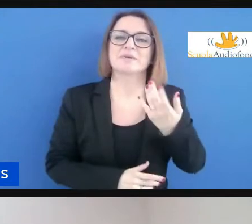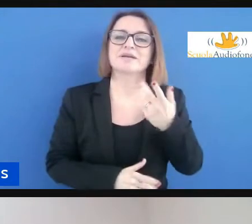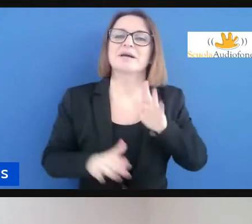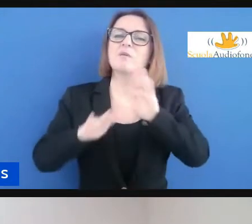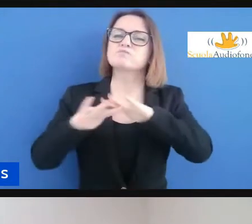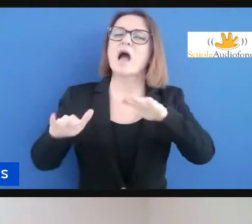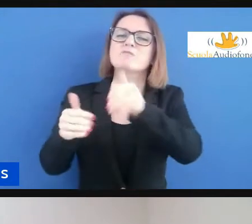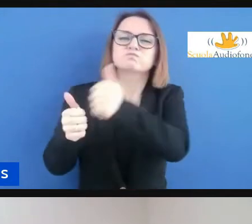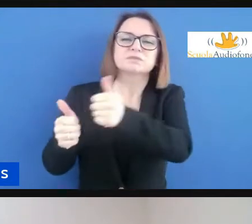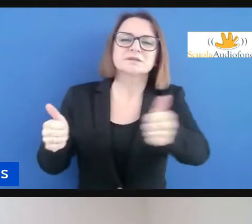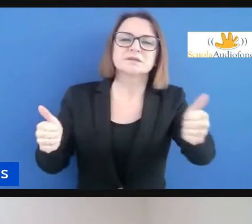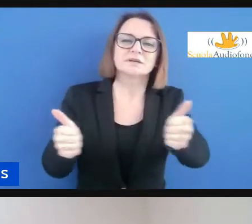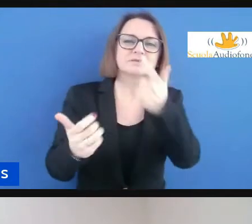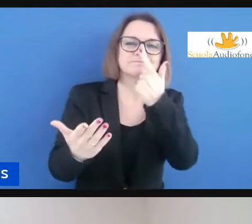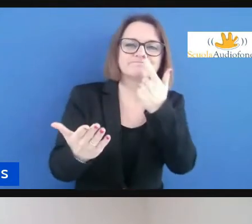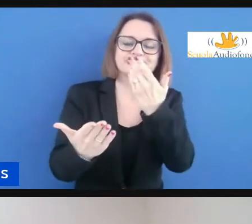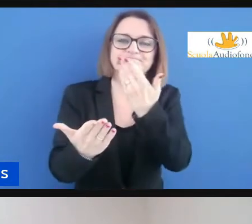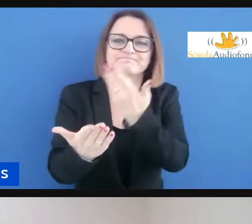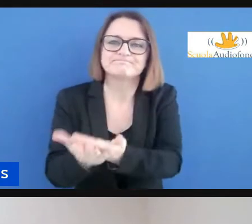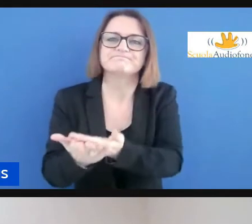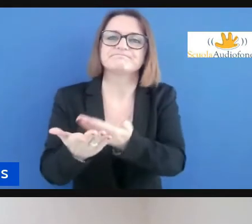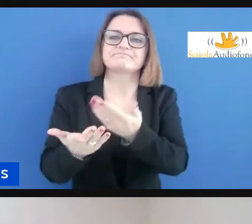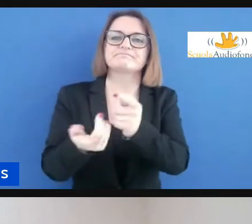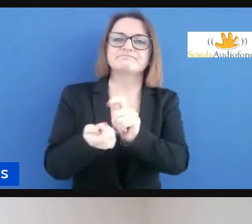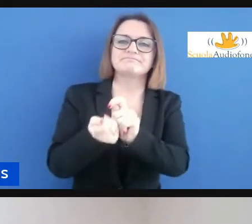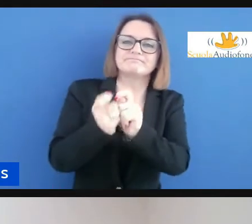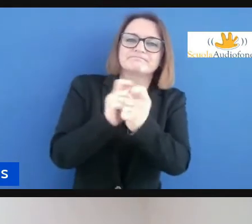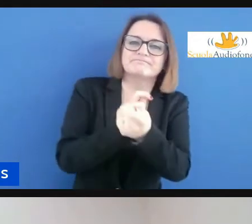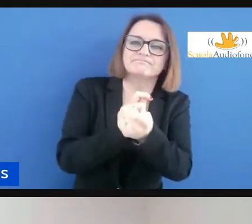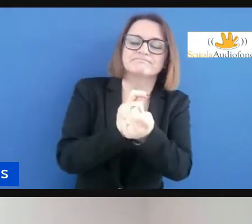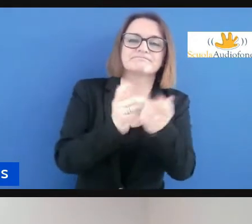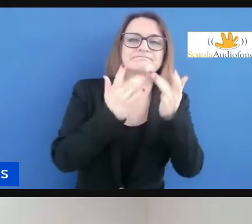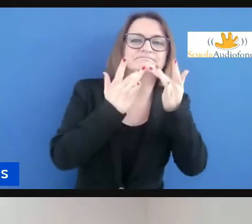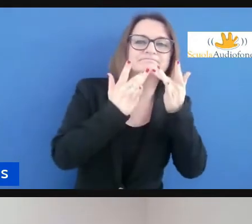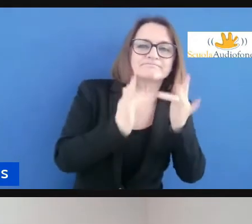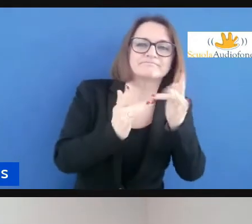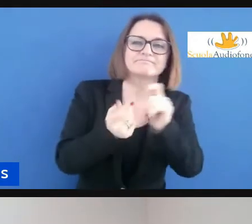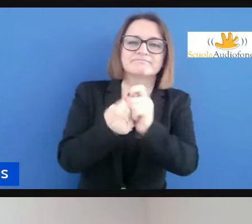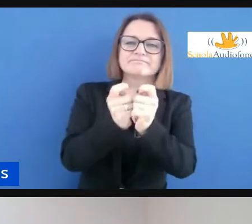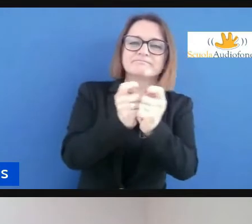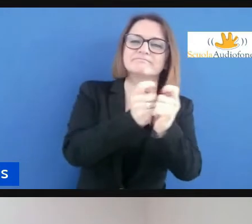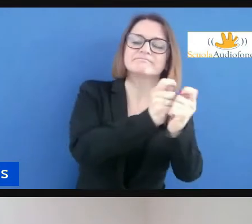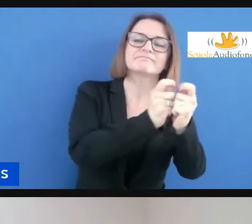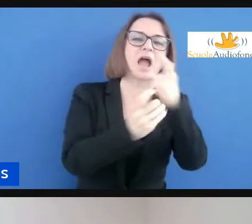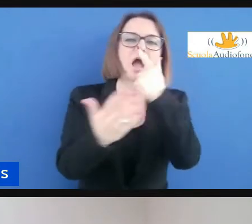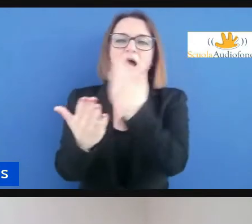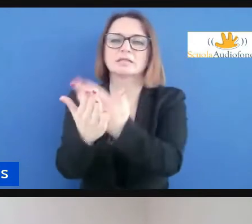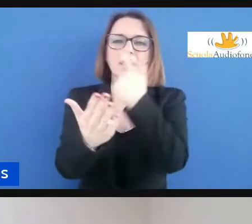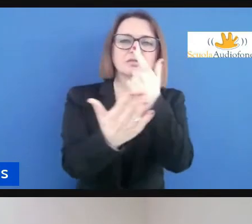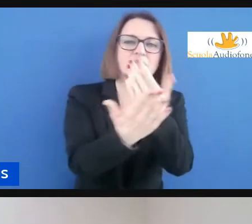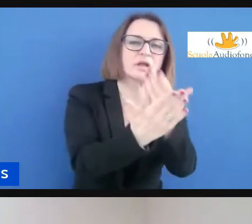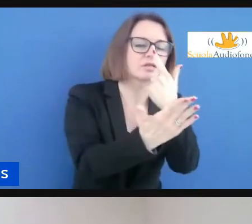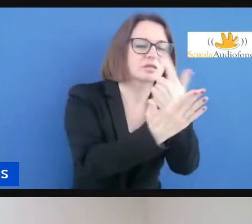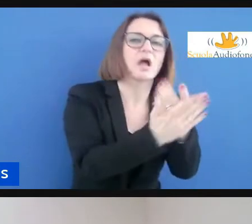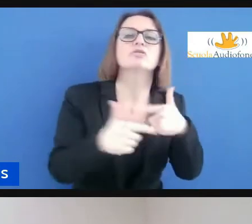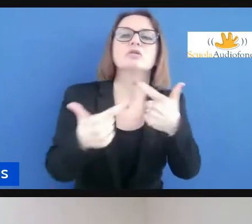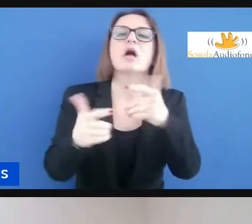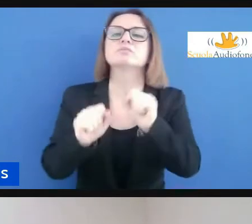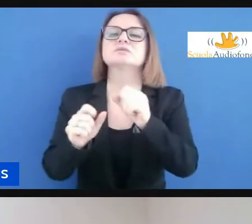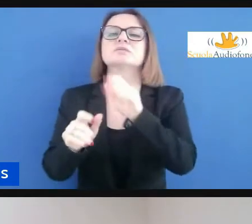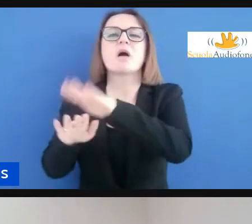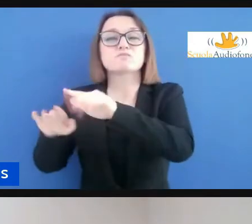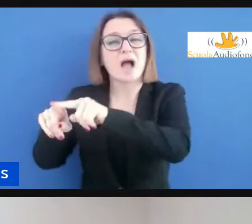semplificazione o di utilizzo di strumenti che permettano comunque ai bambini di arrivare all